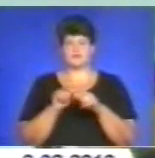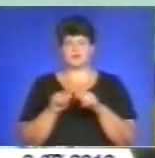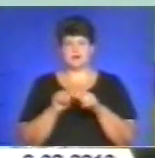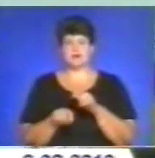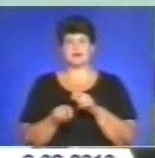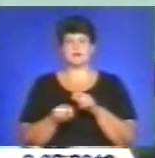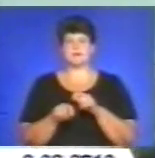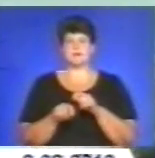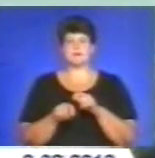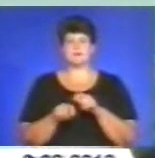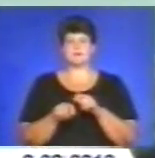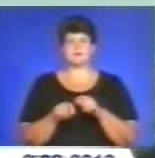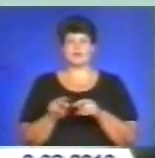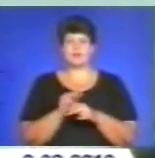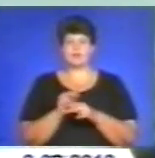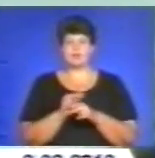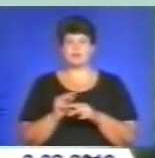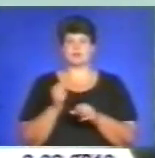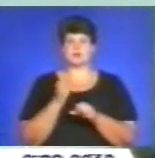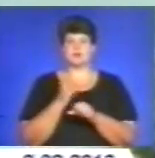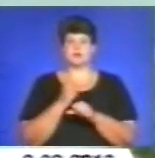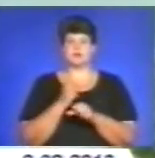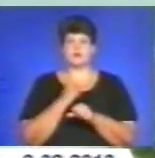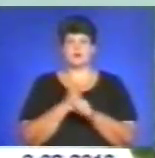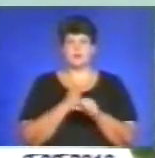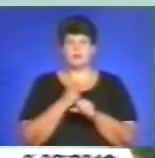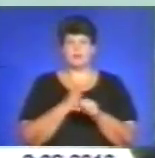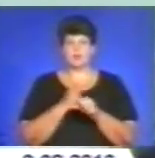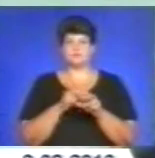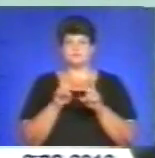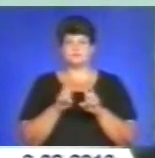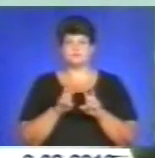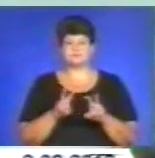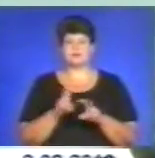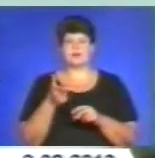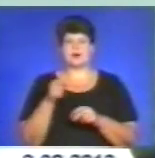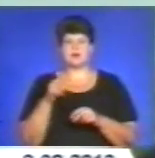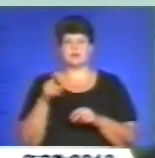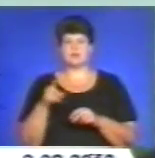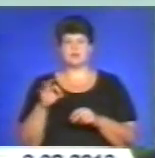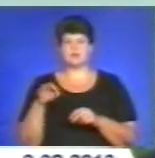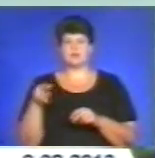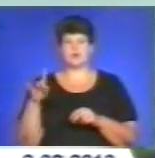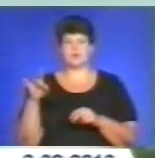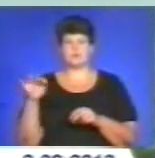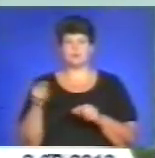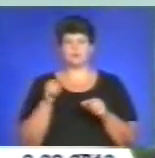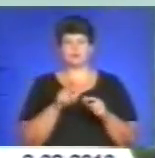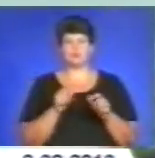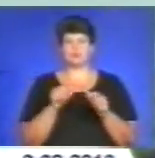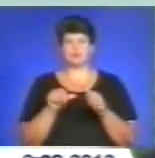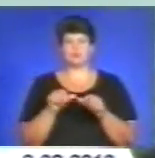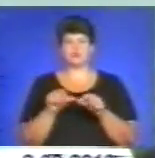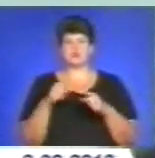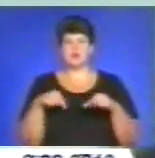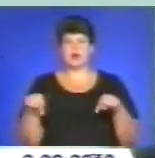проведенных ремонтных работ на запроводе диагностики, проверка самого газопровода по тому участку, который подвергся